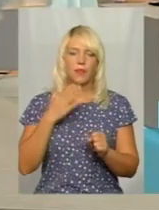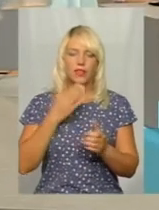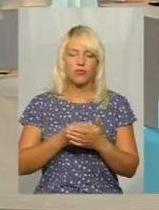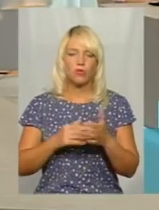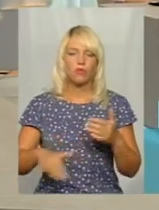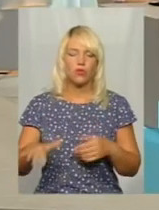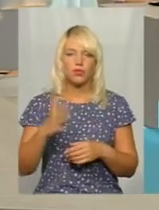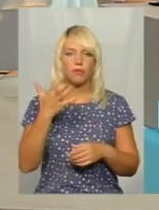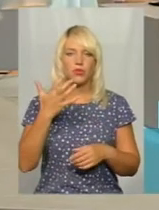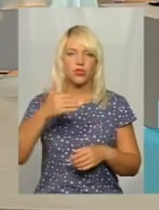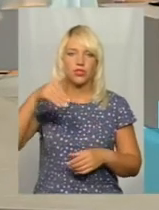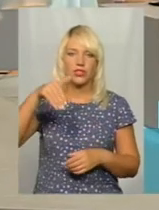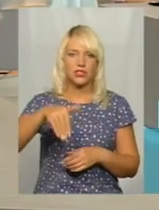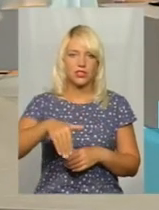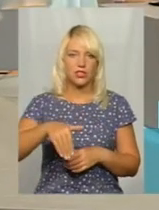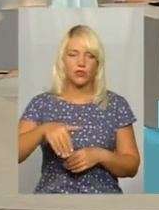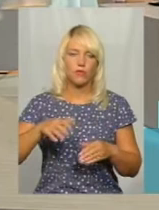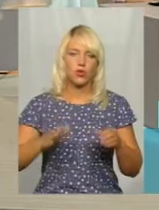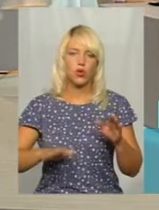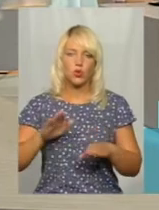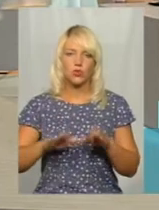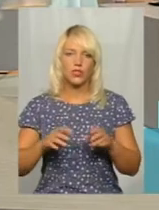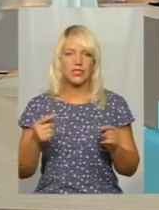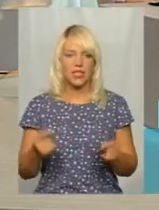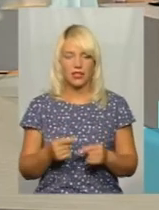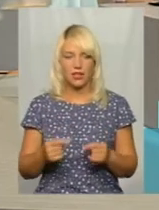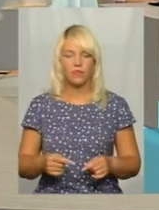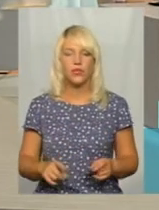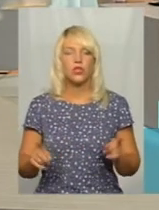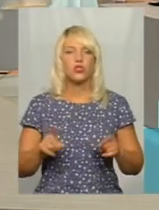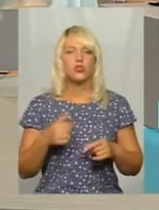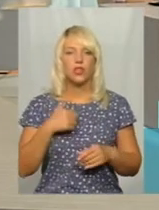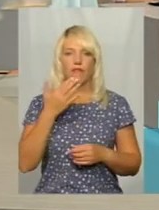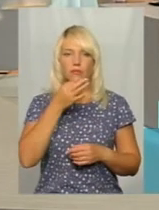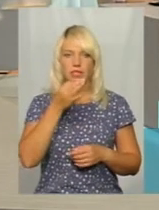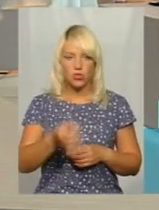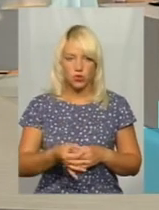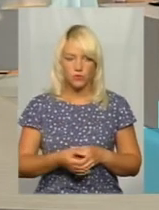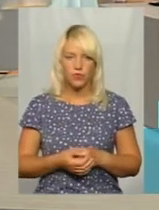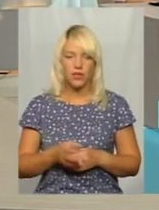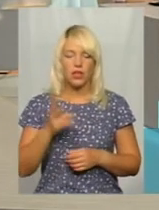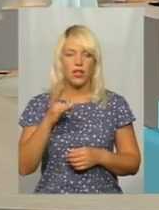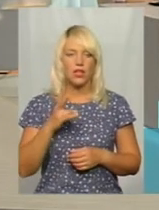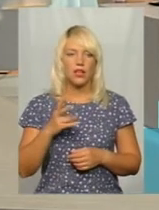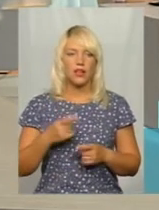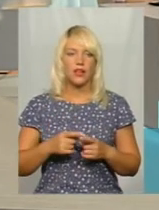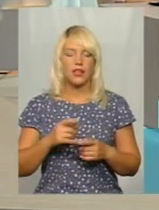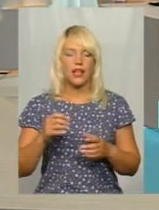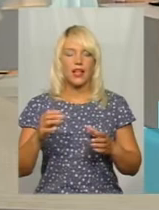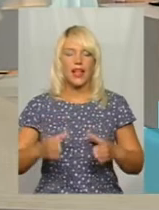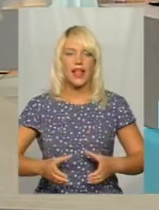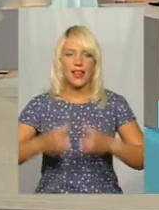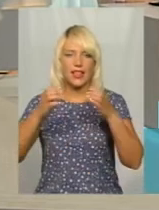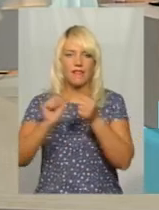500 тисяч тонн зерна. Ну, що я скажу, нам елеваторних потужностей не